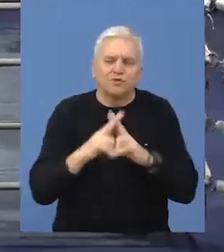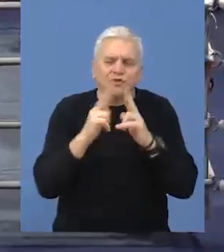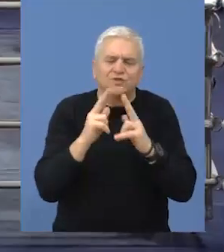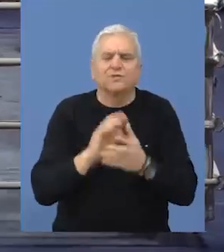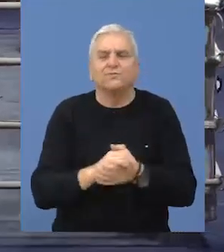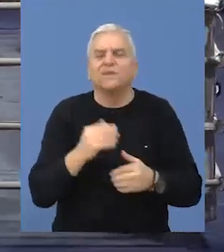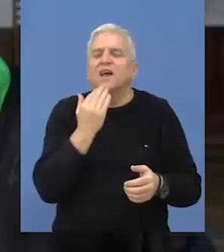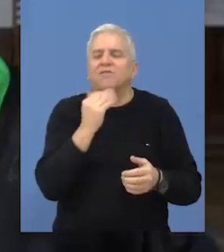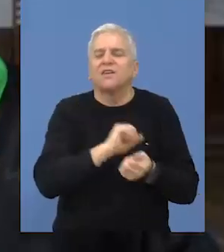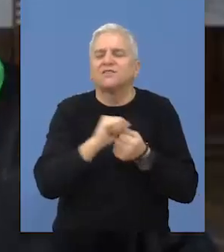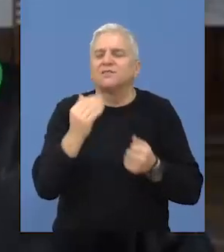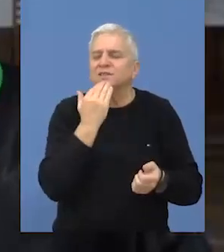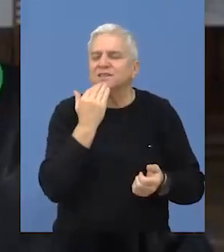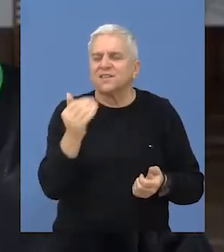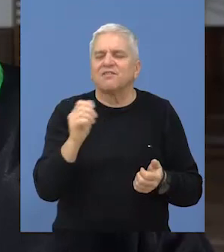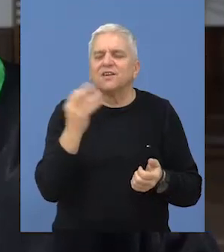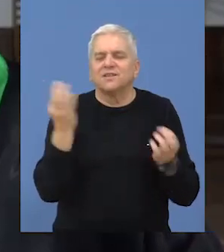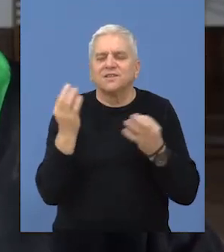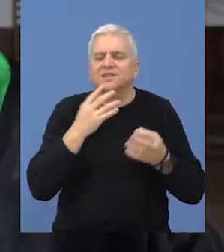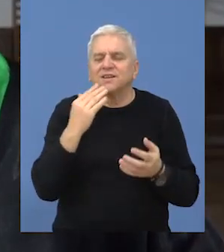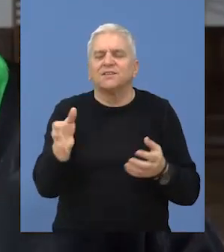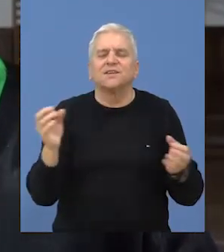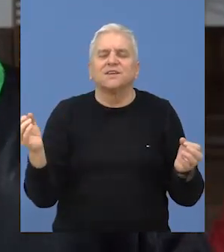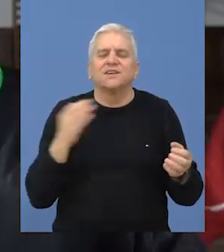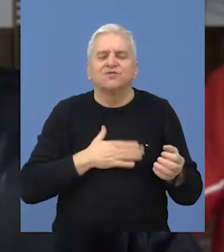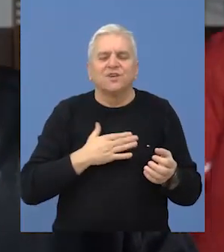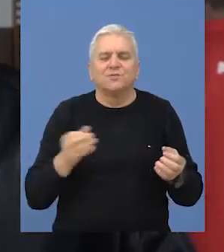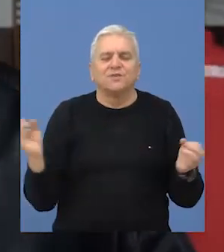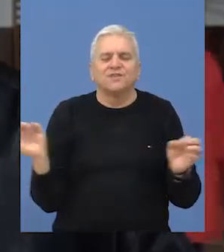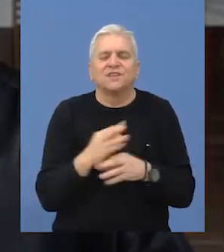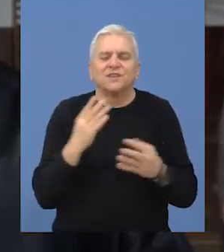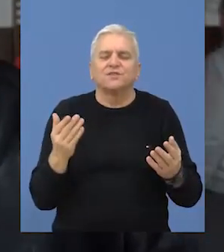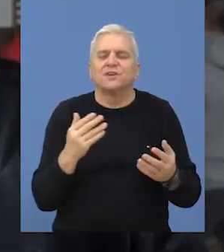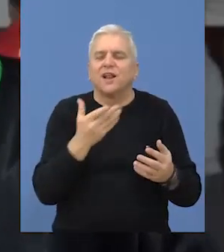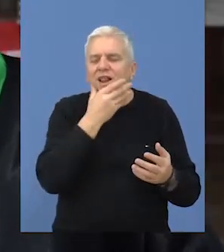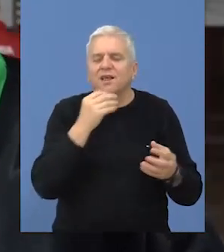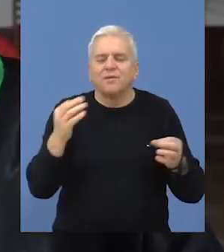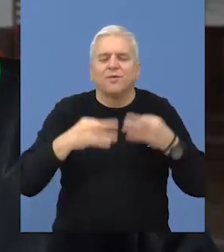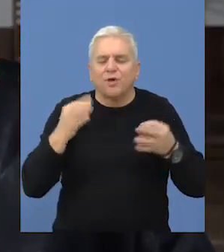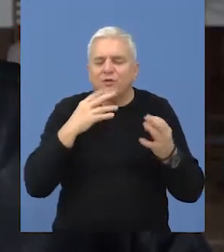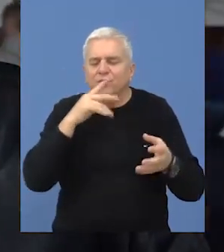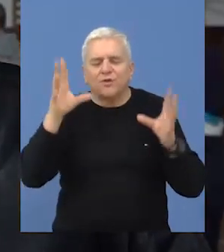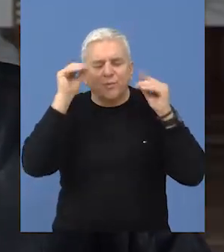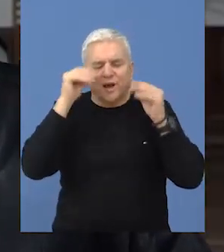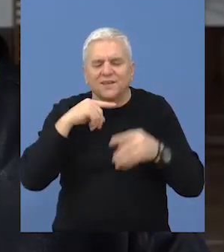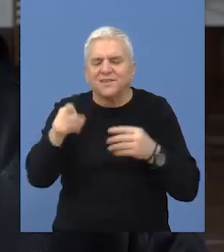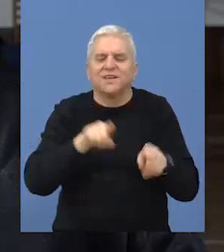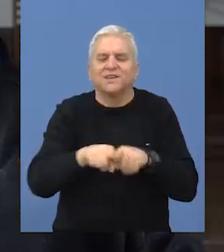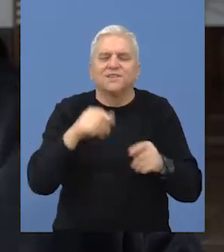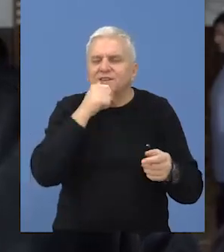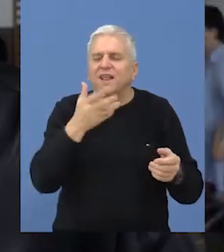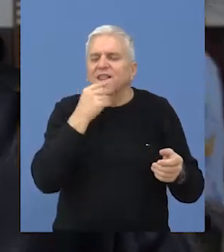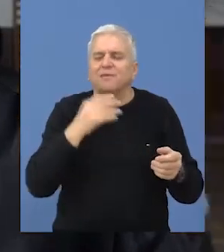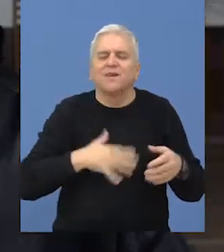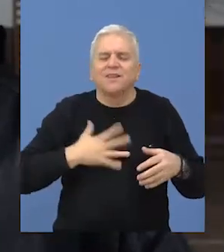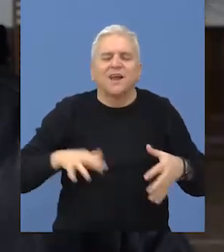profesionalce naše. Vama svima želim da se zahvalim, da vam poželim sve najbolje za